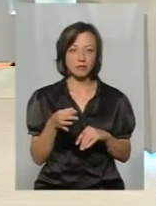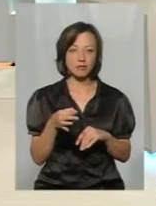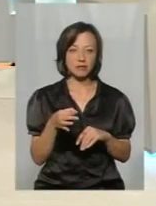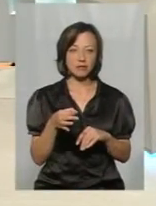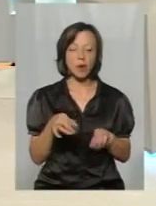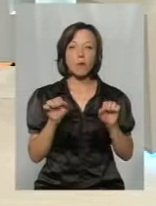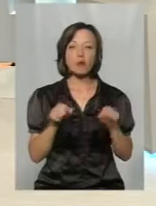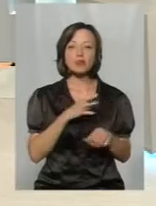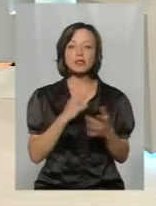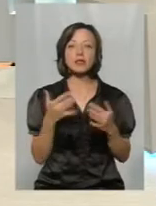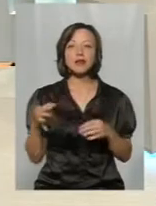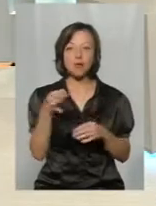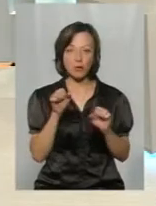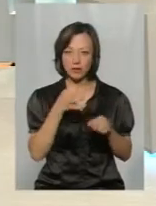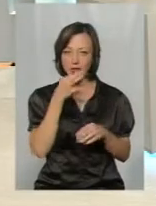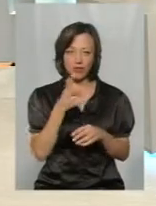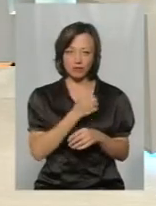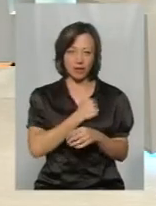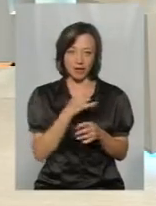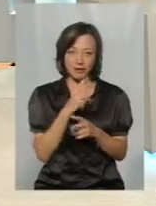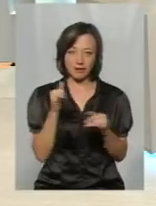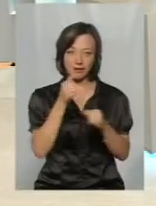скільки їх може бути в області? Можете спрогнозувати? На жаль,